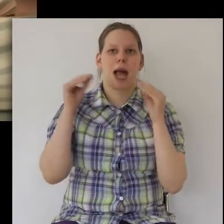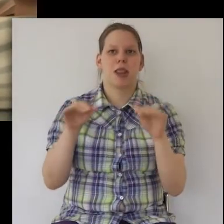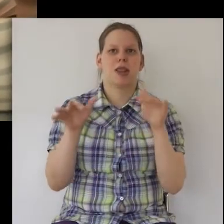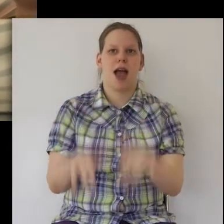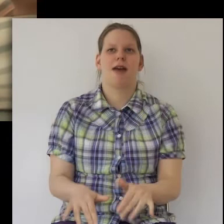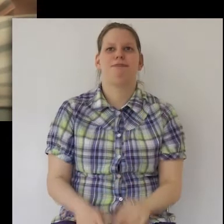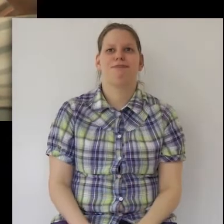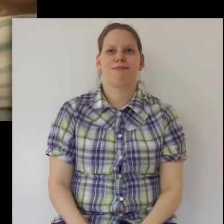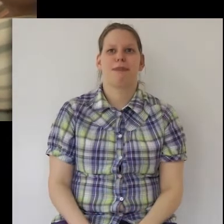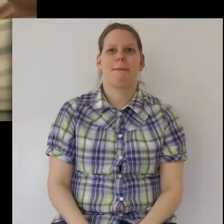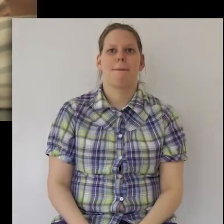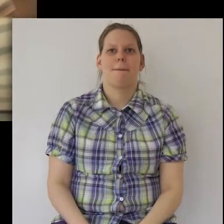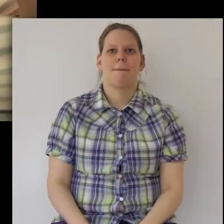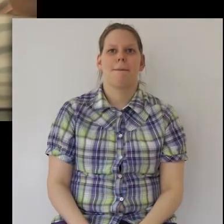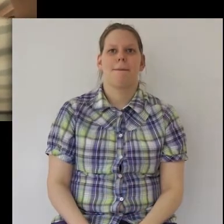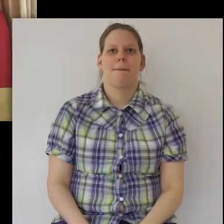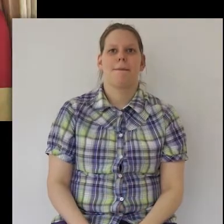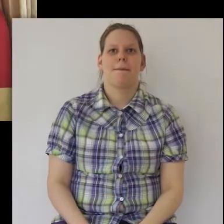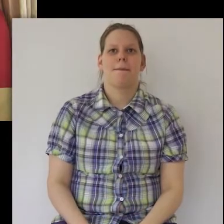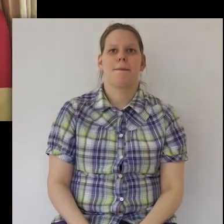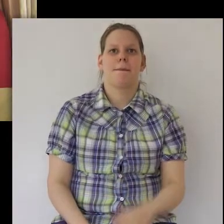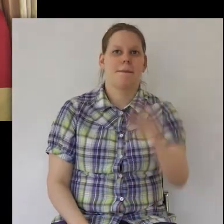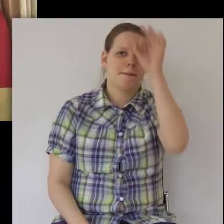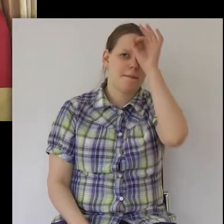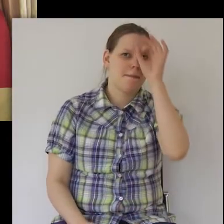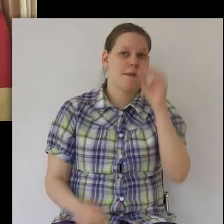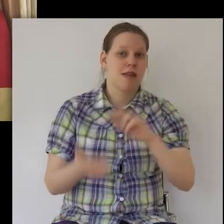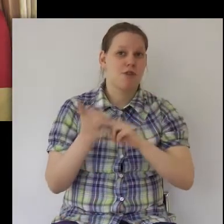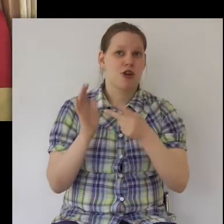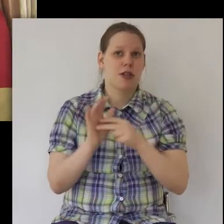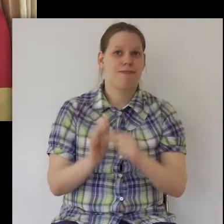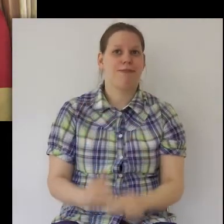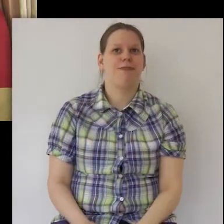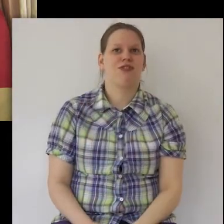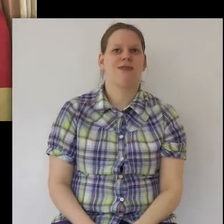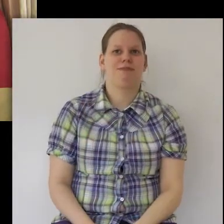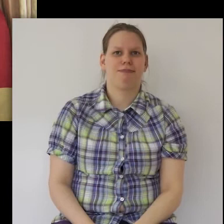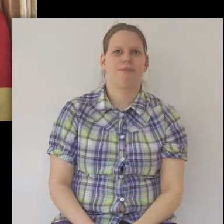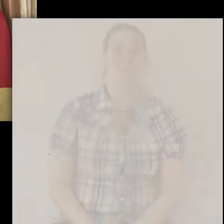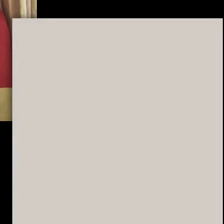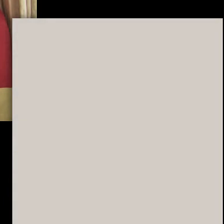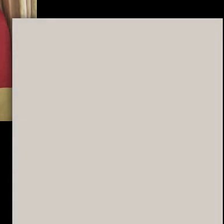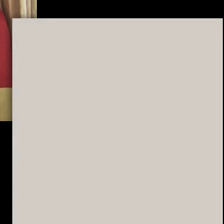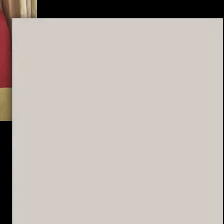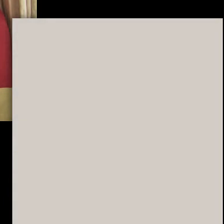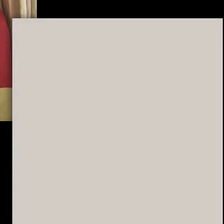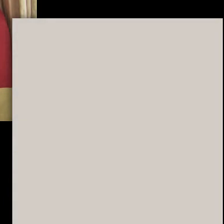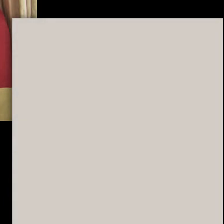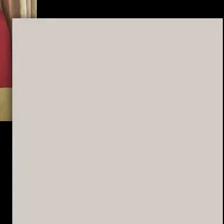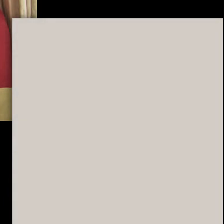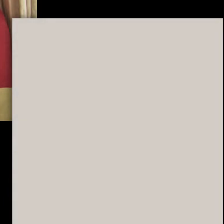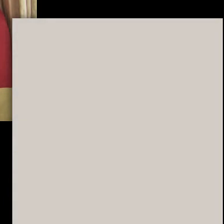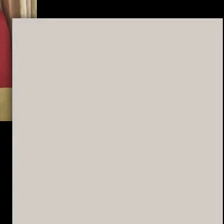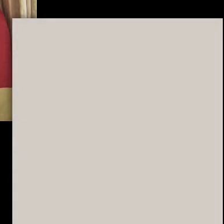Die Wahlbenachrichtigung ist da. Ach, eigentlich weiß ich gar nicht viel über Politik.